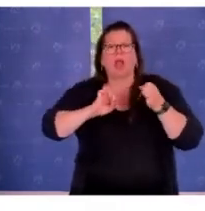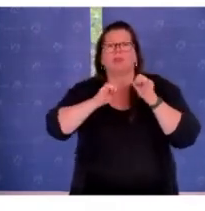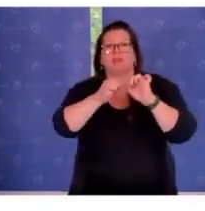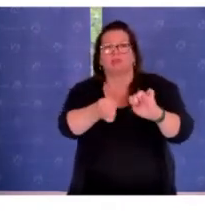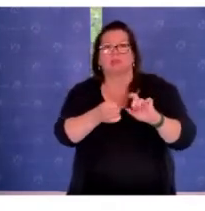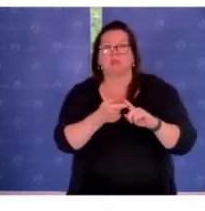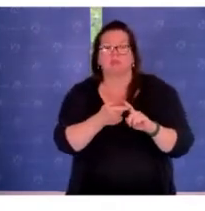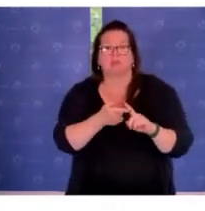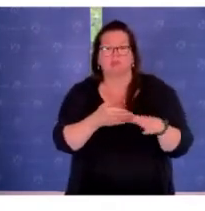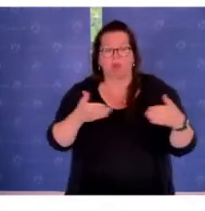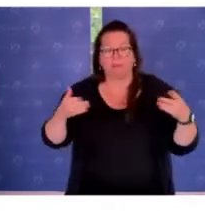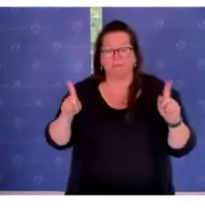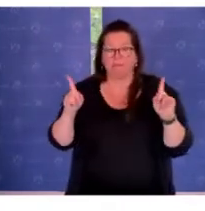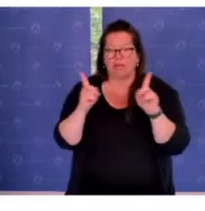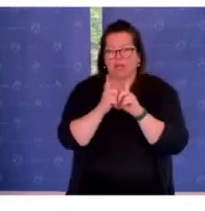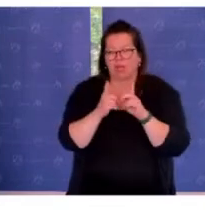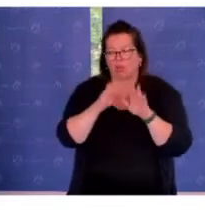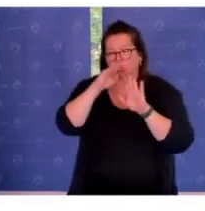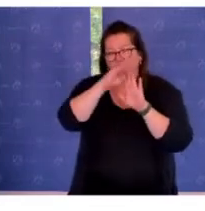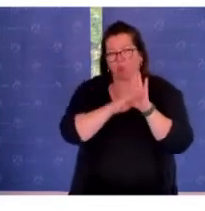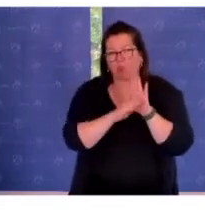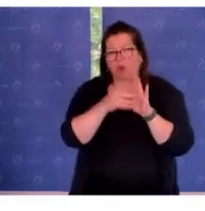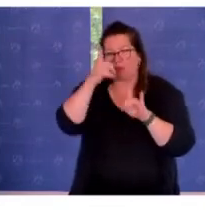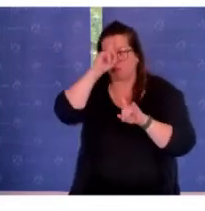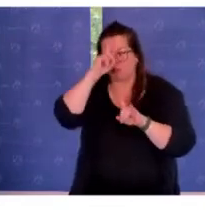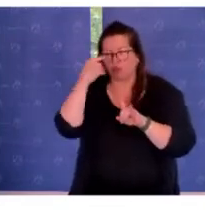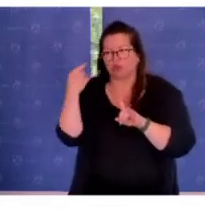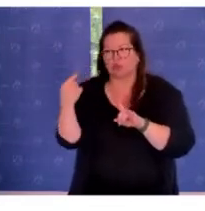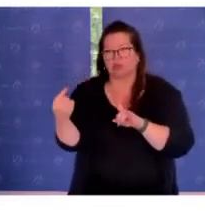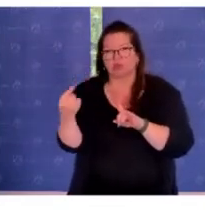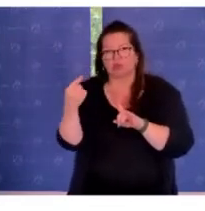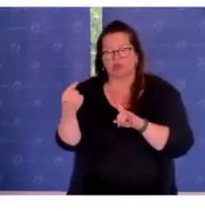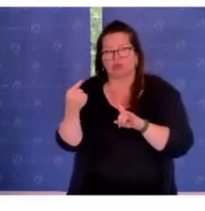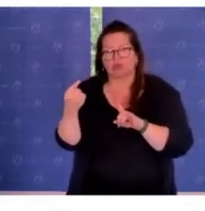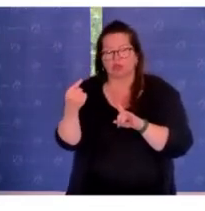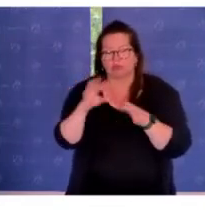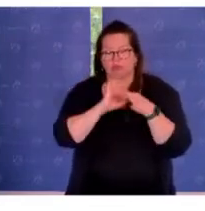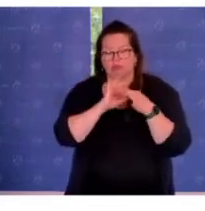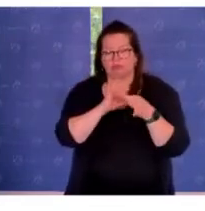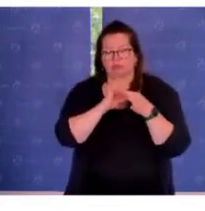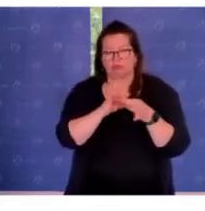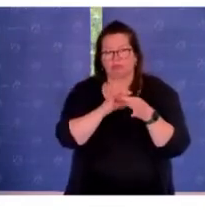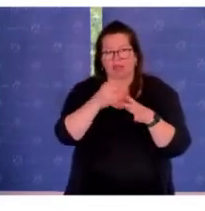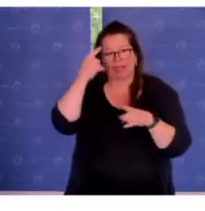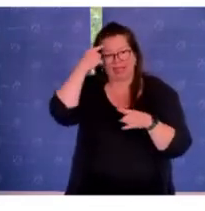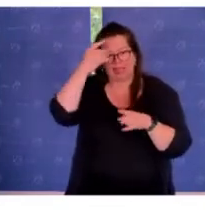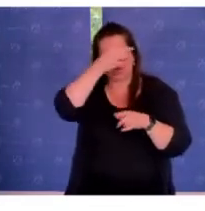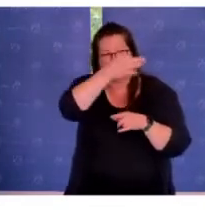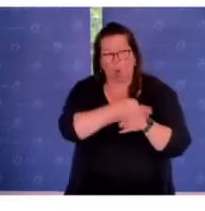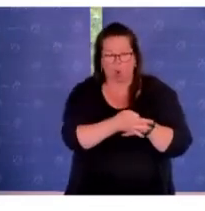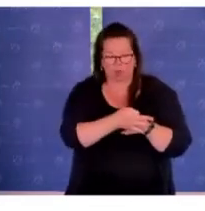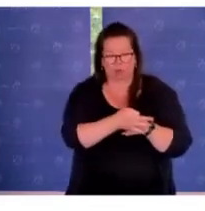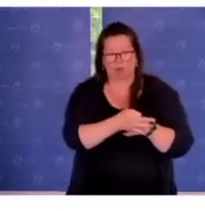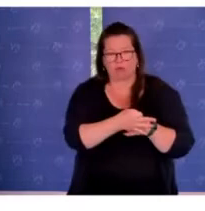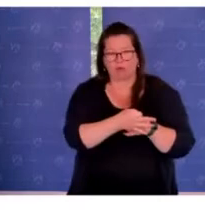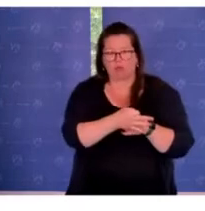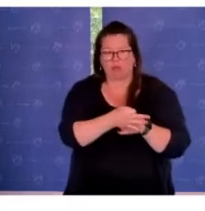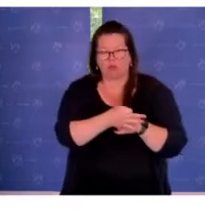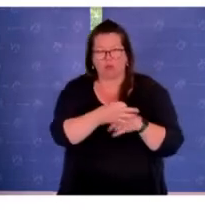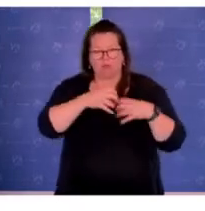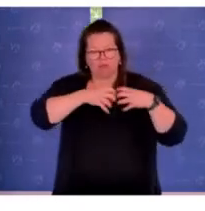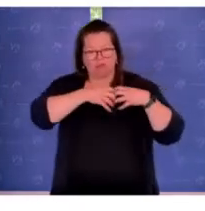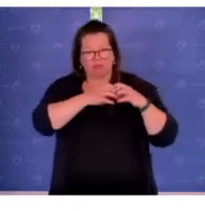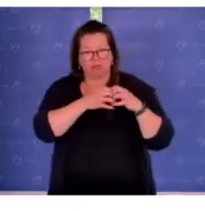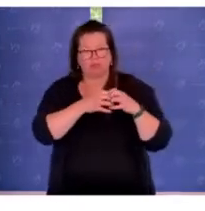Begegnungsprogrammen, die von der Polizei sowohl in Bezug auf Gedenkorte in Gang gesetzt